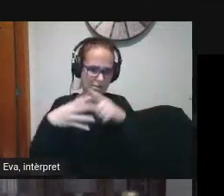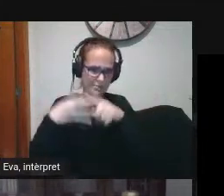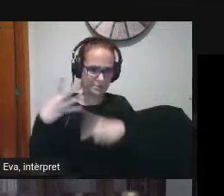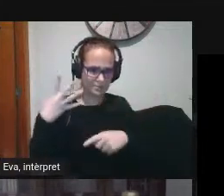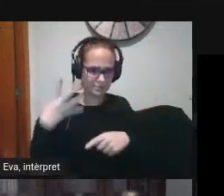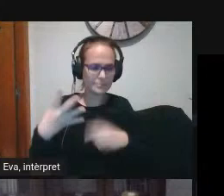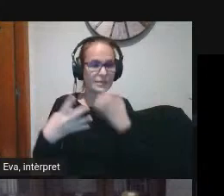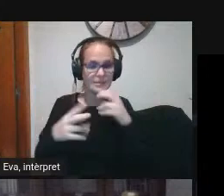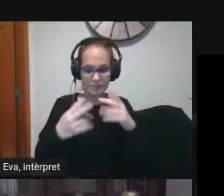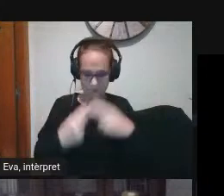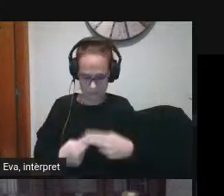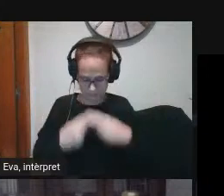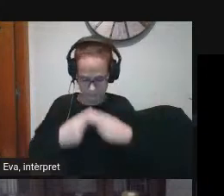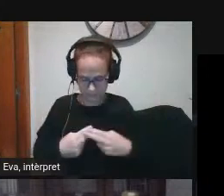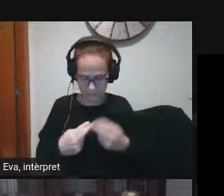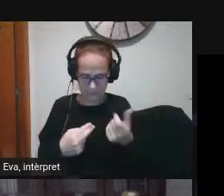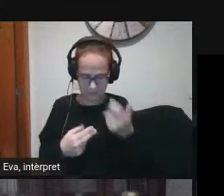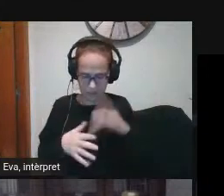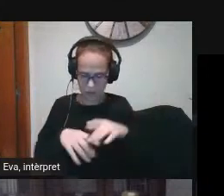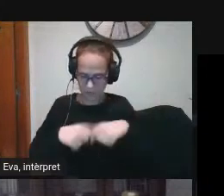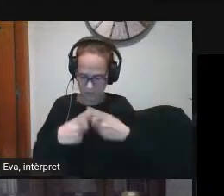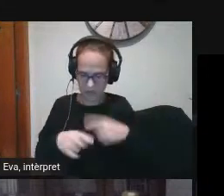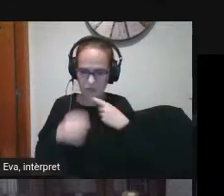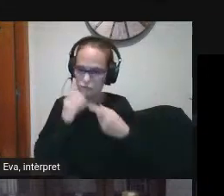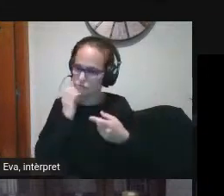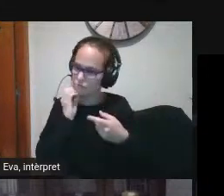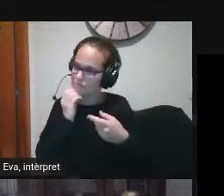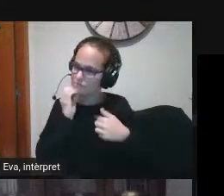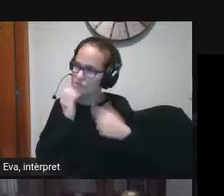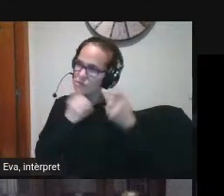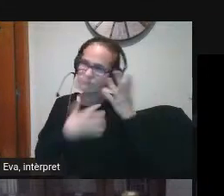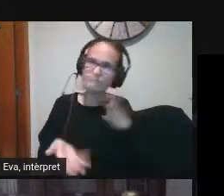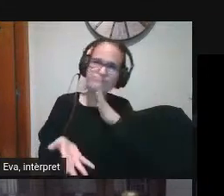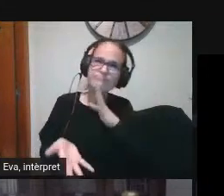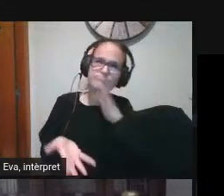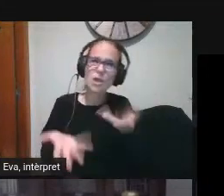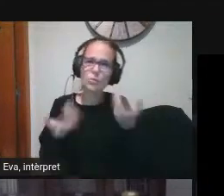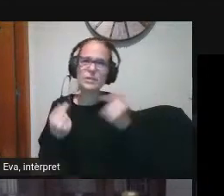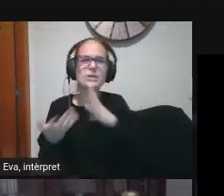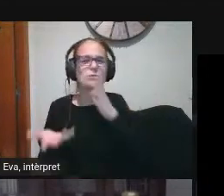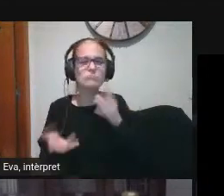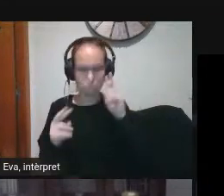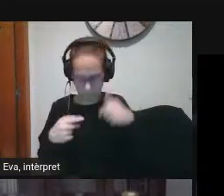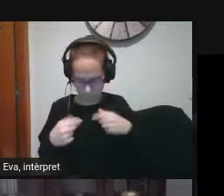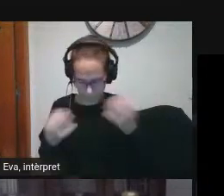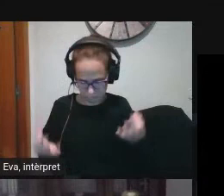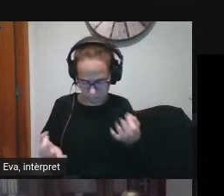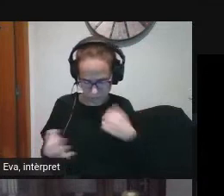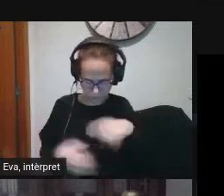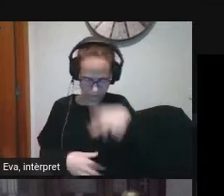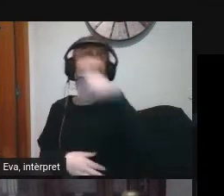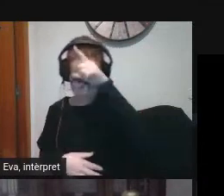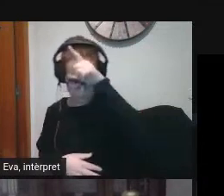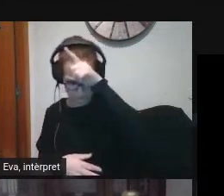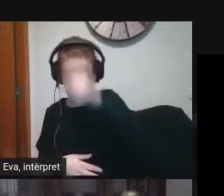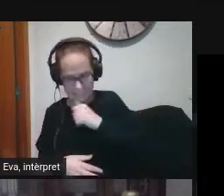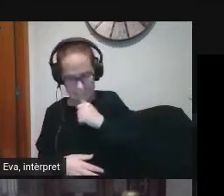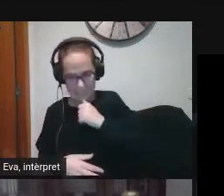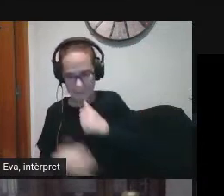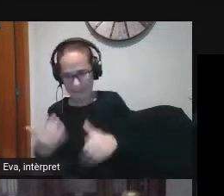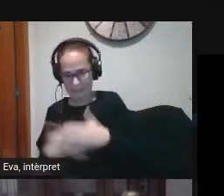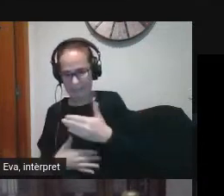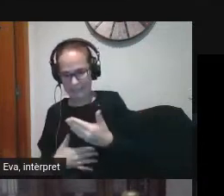tu si t'haguessis de valorar una mica pensa una mica reflexiona i dius tot està la competència què et consideres consideres un novell i pobra encara comences